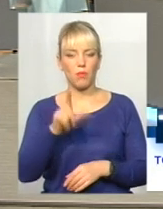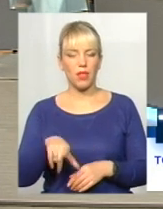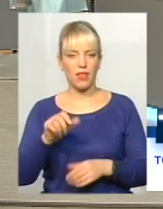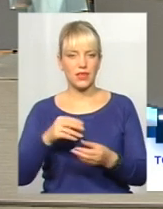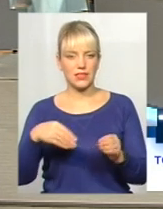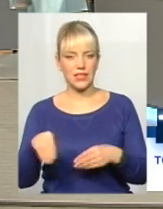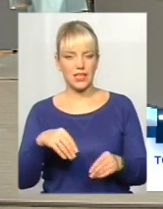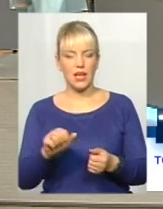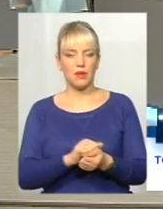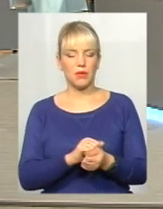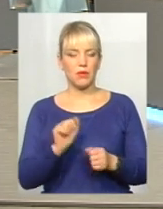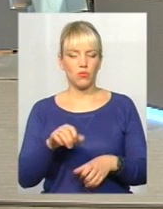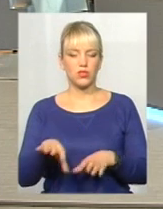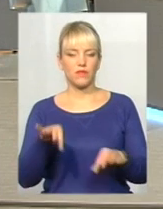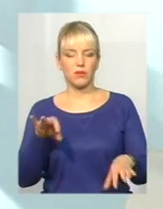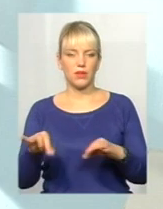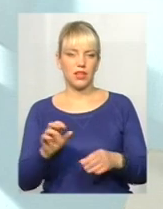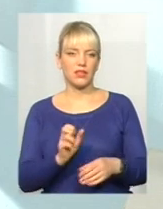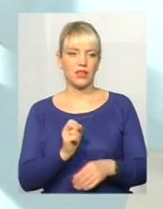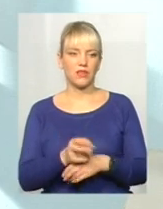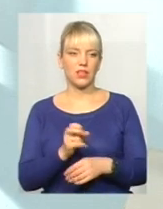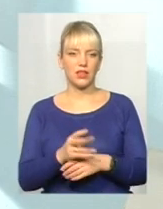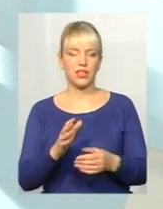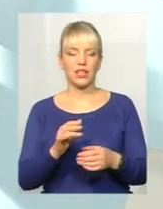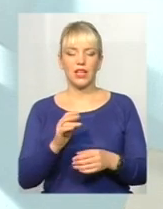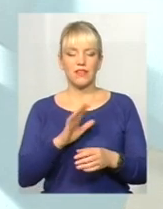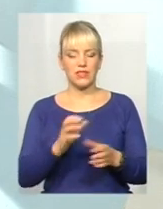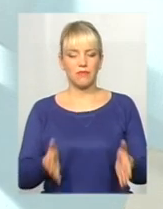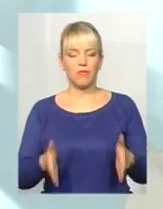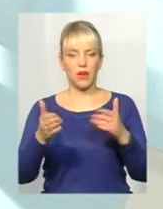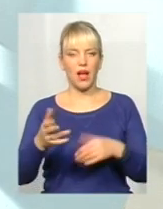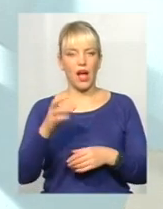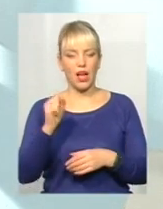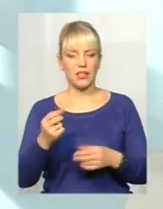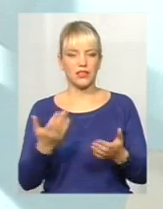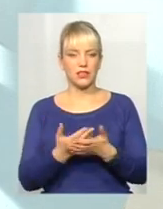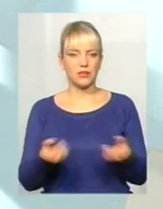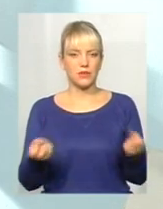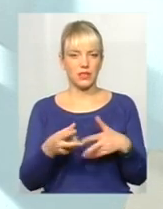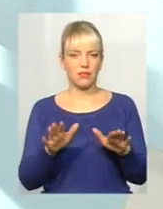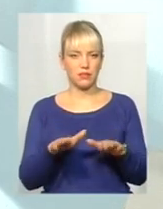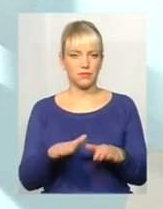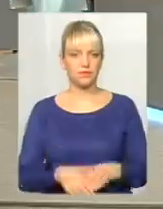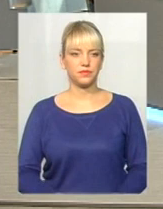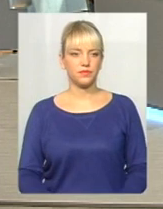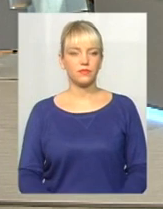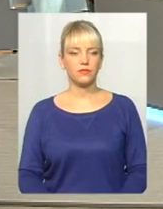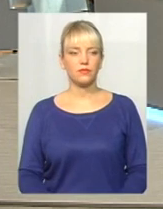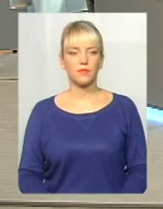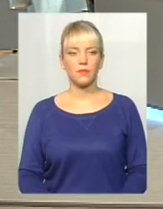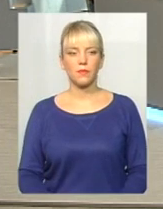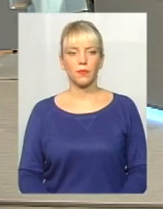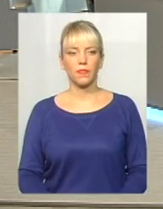також можна відбирати і не кидати це в сміттєві баки, а спеціальні, де вони встановлені. Дякую. Я маю дві